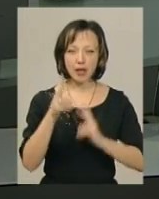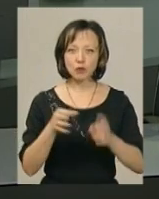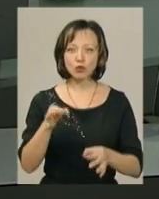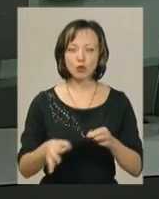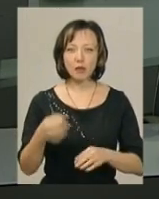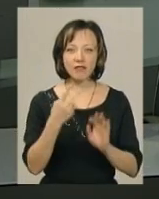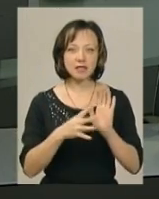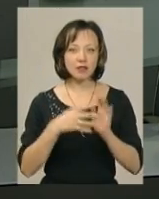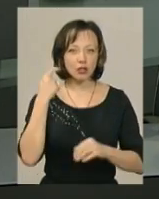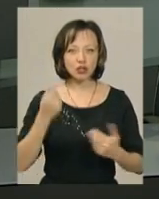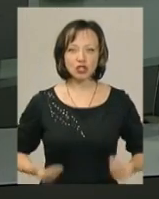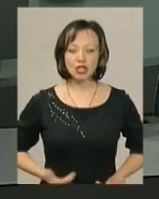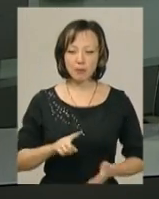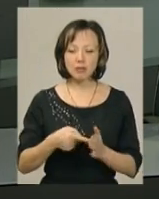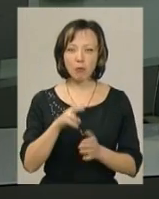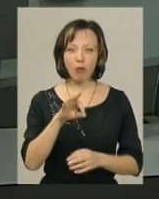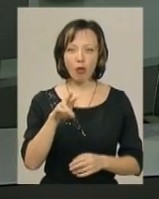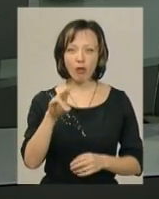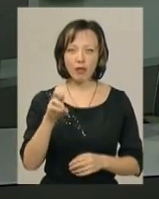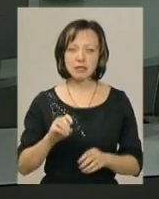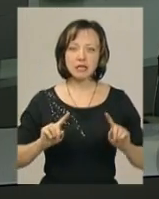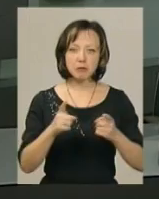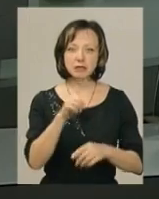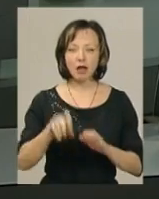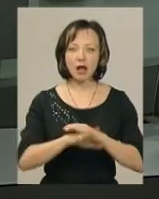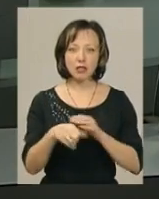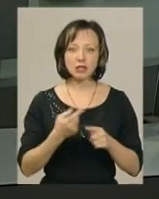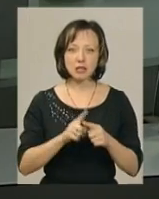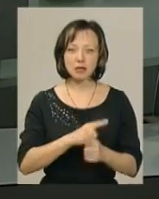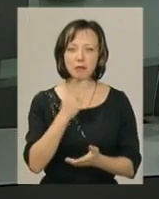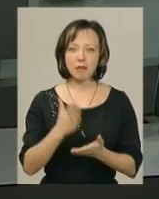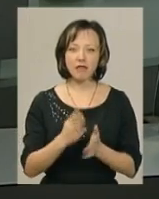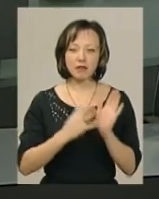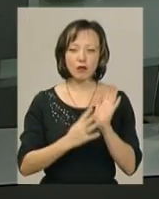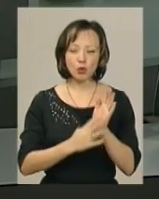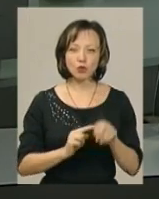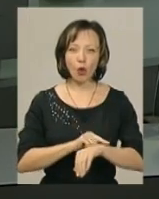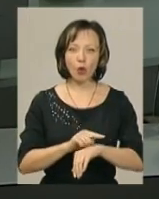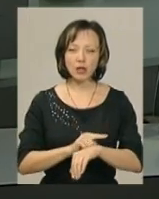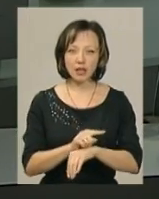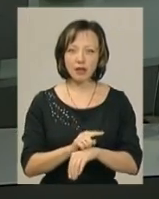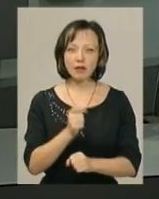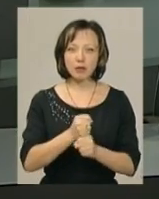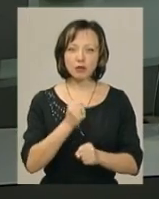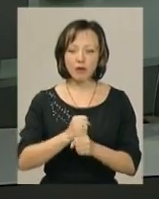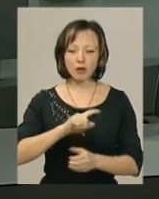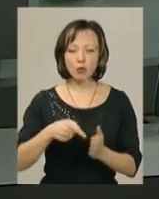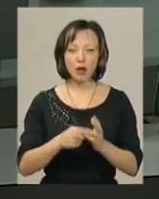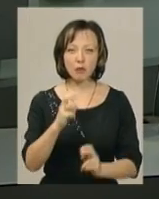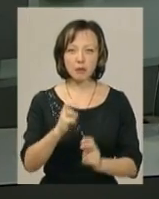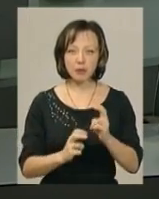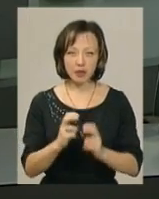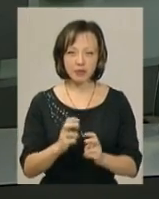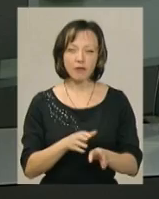-річного жителя полонного затримали за крадіжку. За це мав 90 годин відпрацювати на комунальному підприємстві.